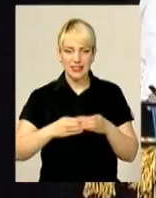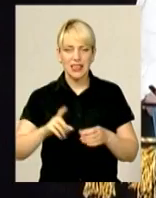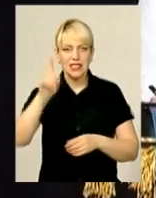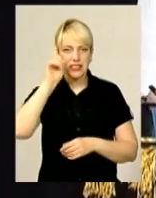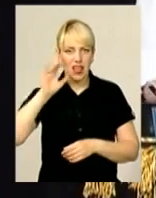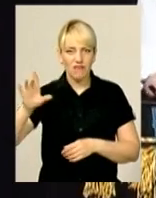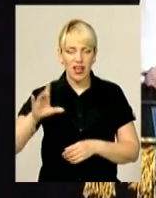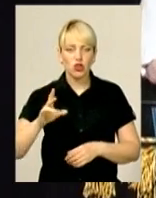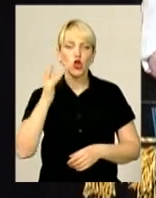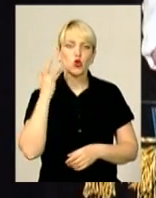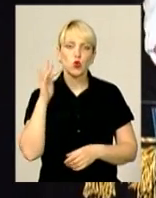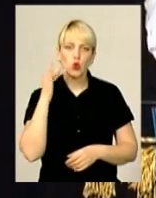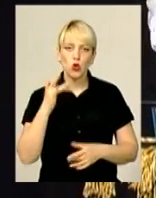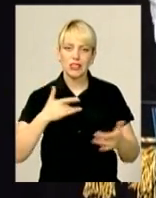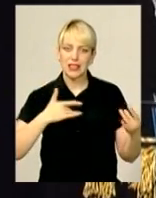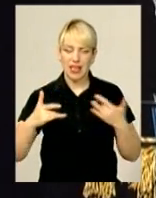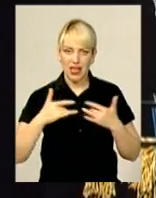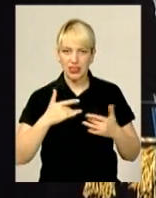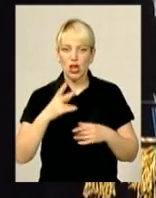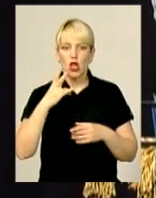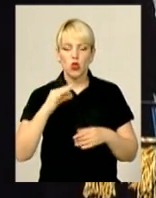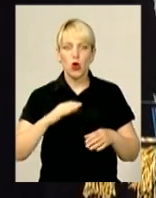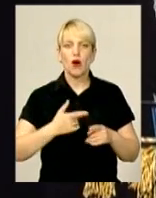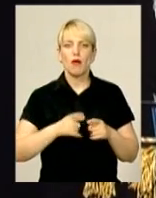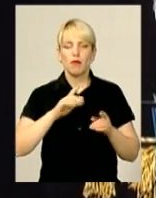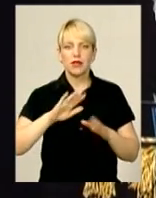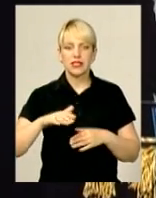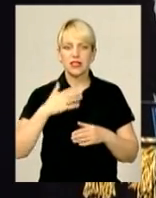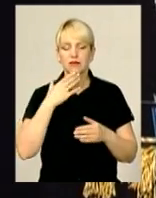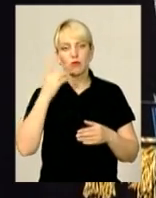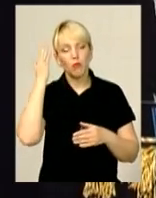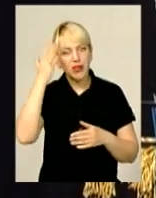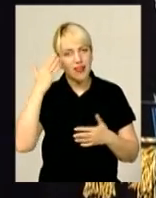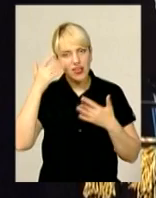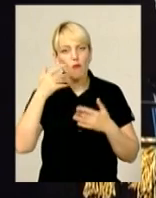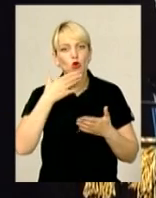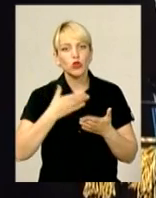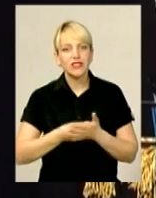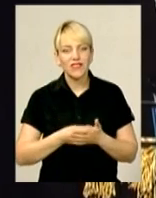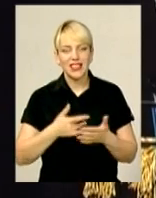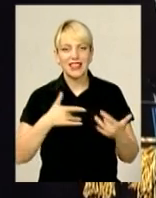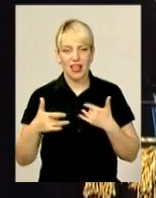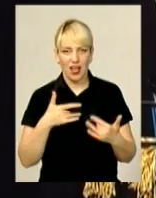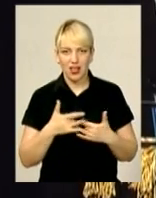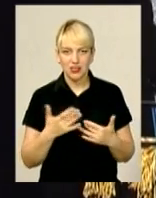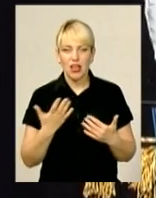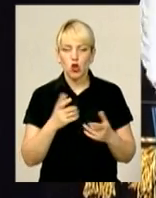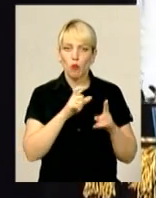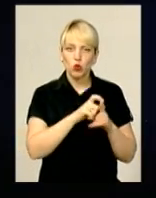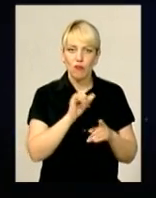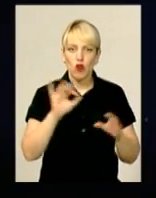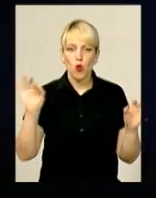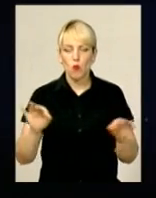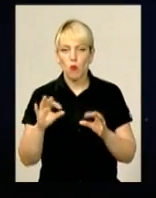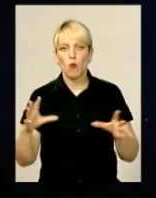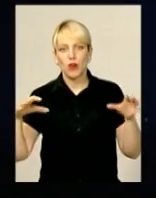-Йоркського театру «Метрополітен Опера», але мріяв про свій власний театр, в якому слово і музика поєднувалися б